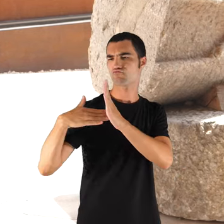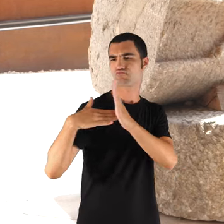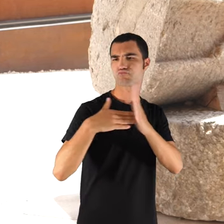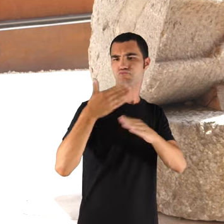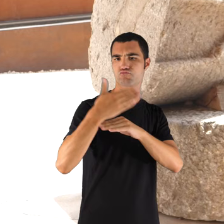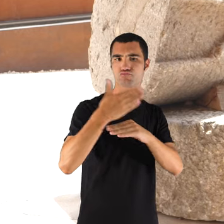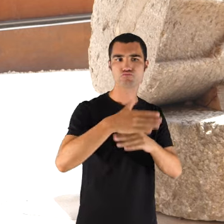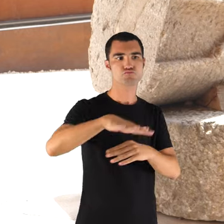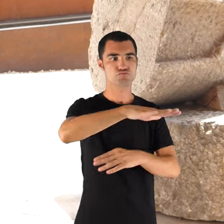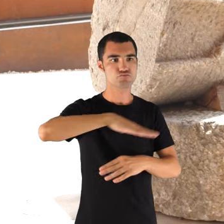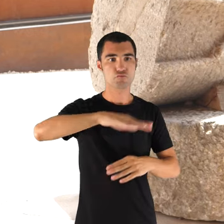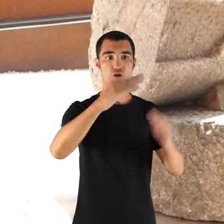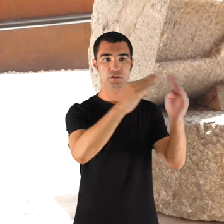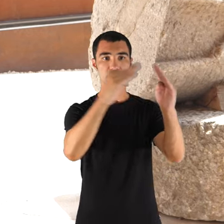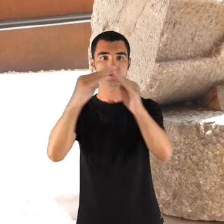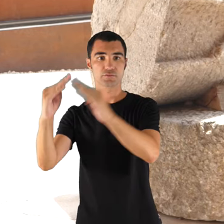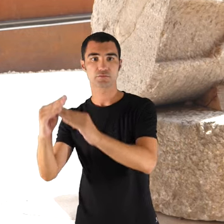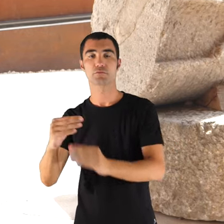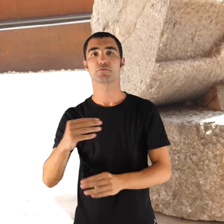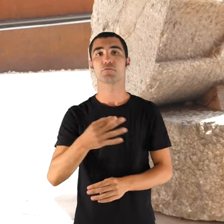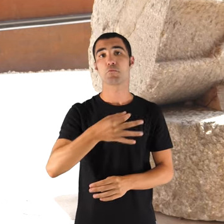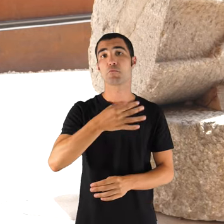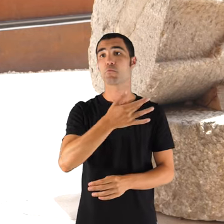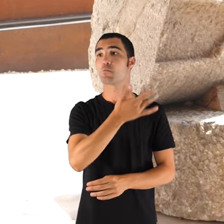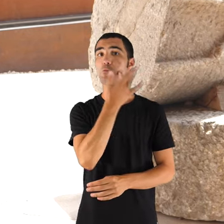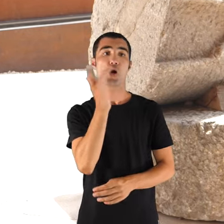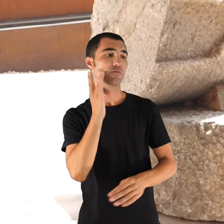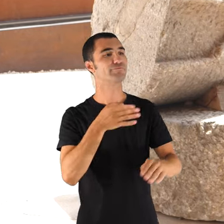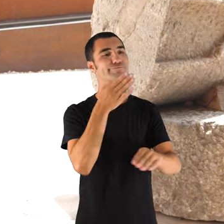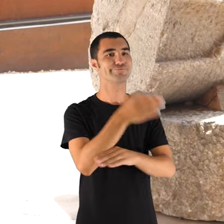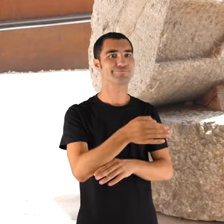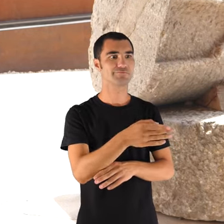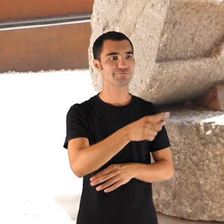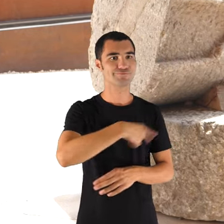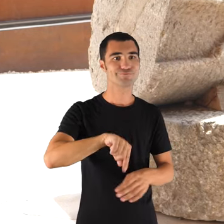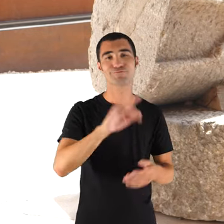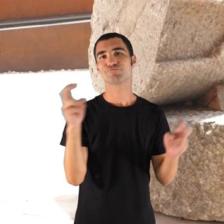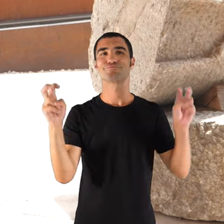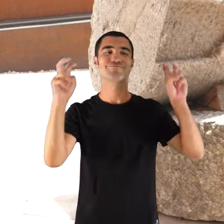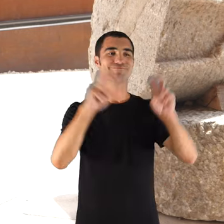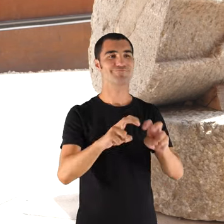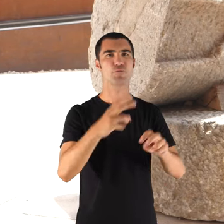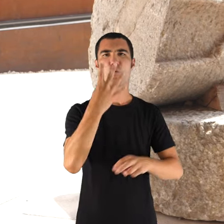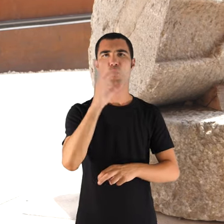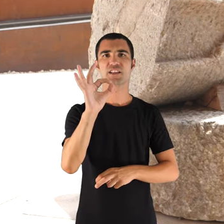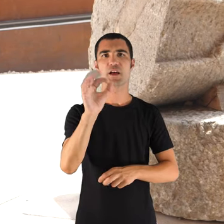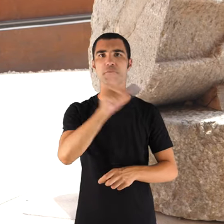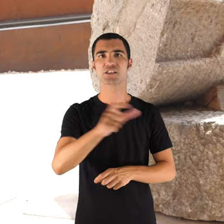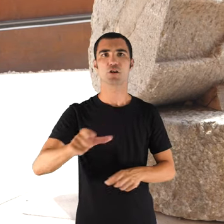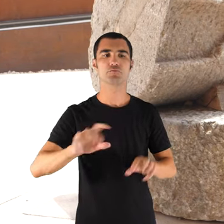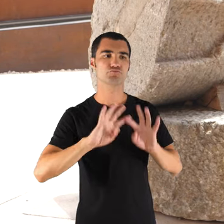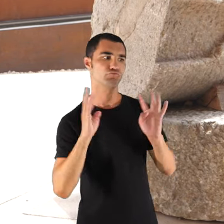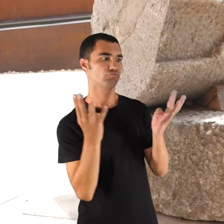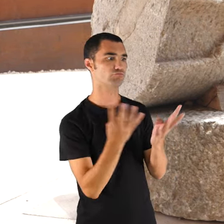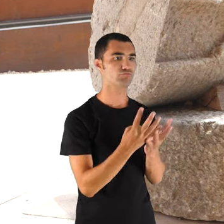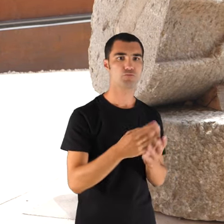casetes, a l'hora baixa allà hi havia dies que mos reuníem 40 persones. i